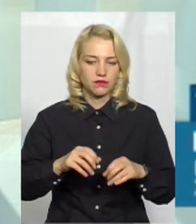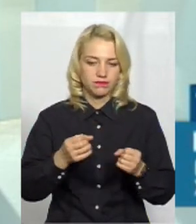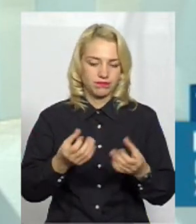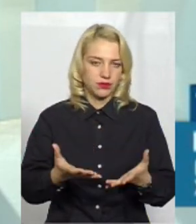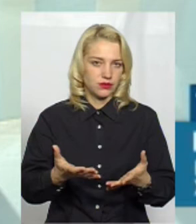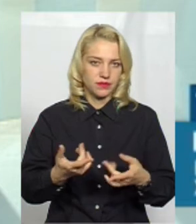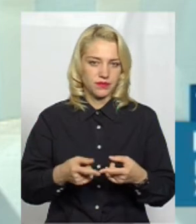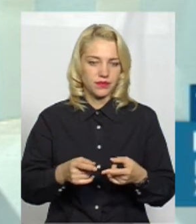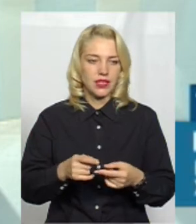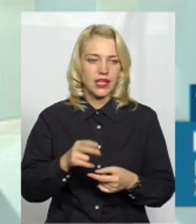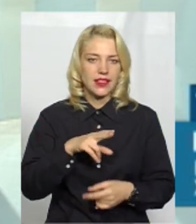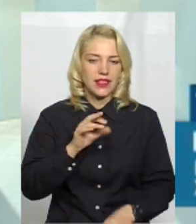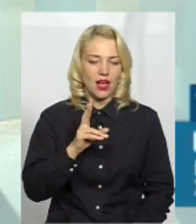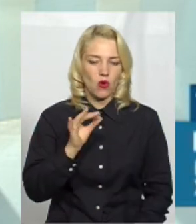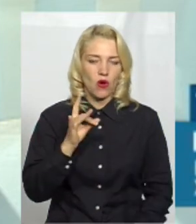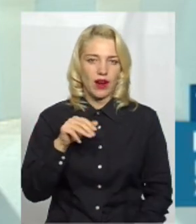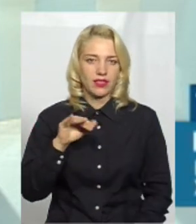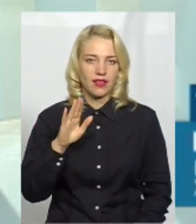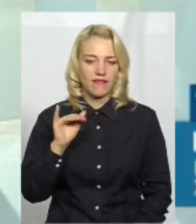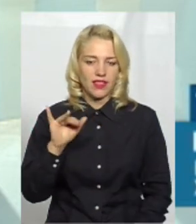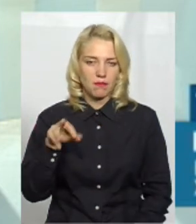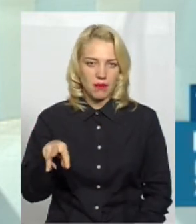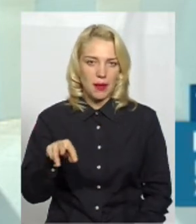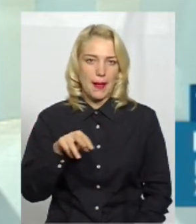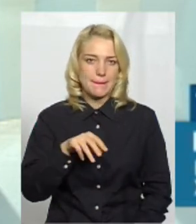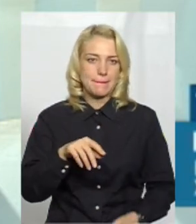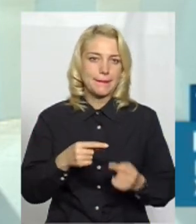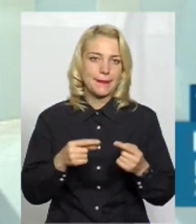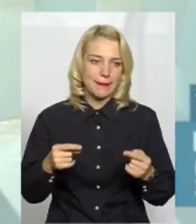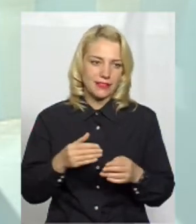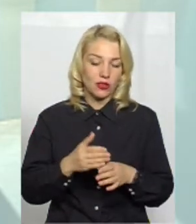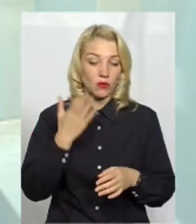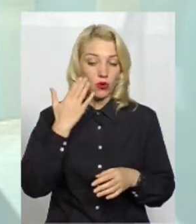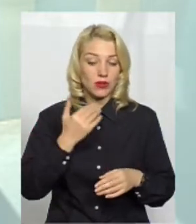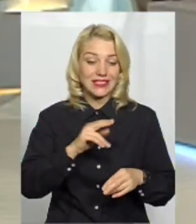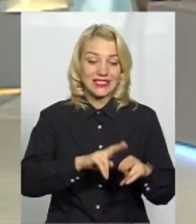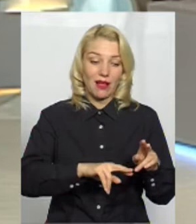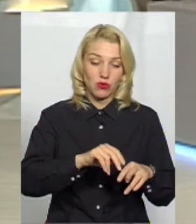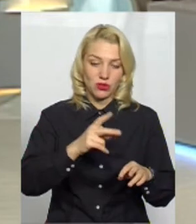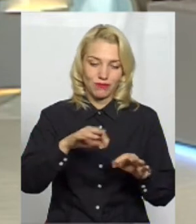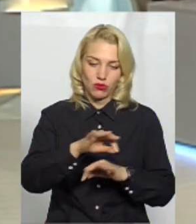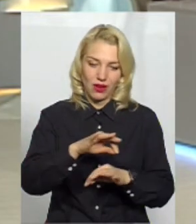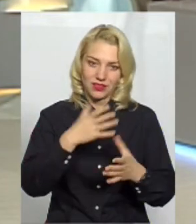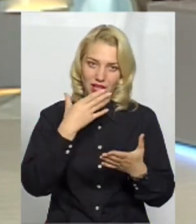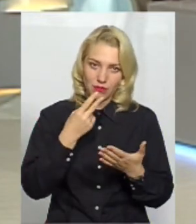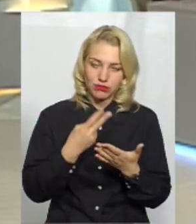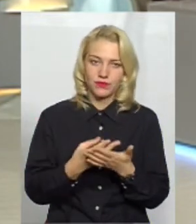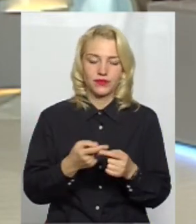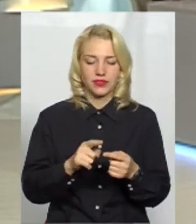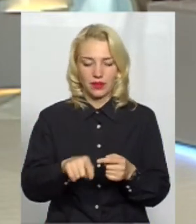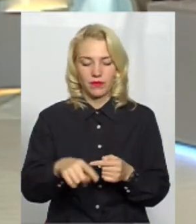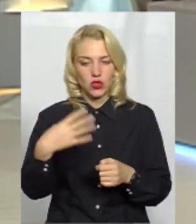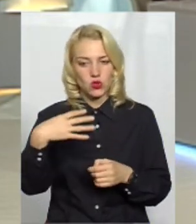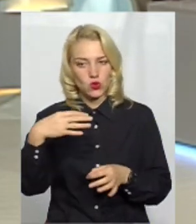методом. І тому, коли забудовники пропонують, показують одну картинку, проєкт зроблений вірно, наприклад, 40%